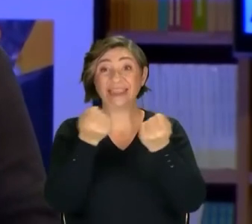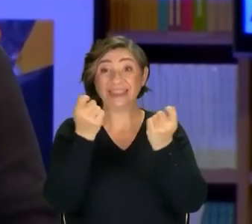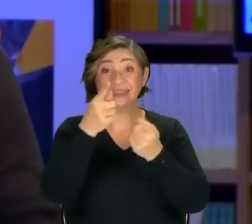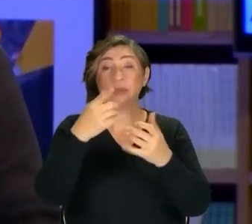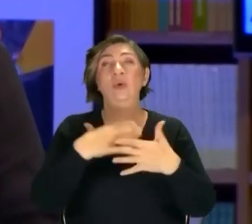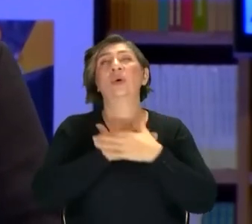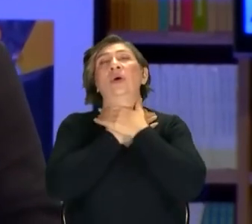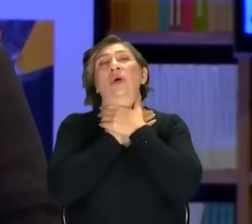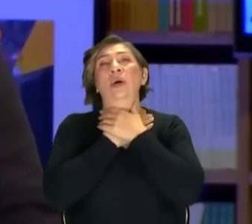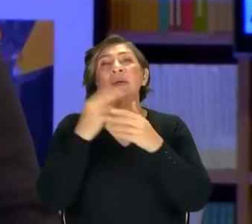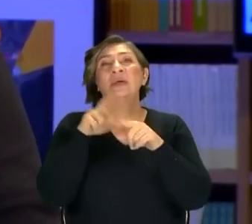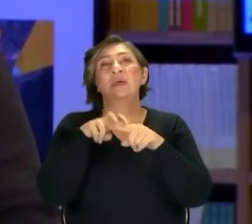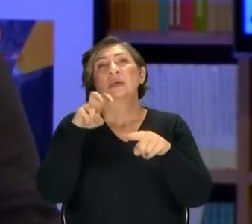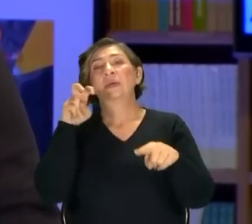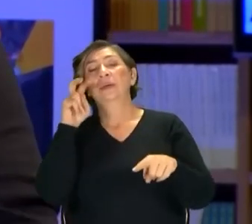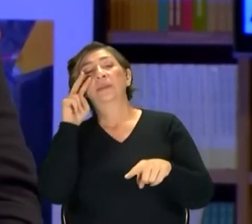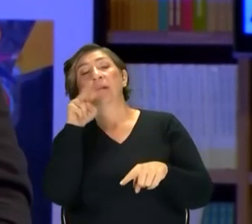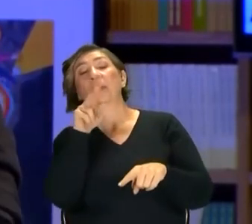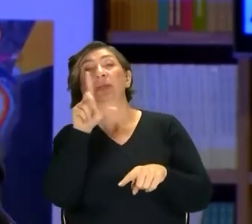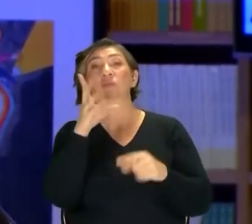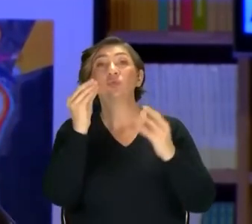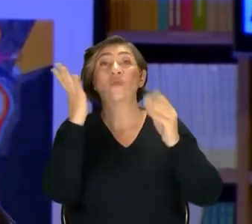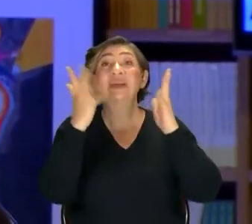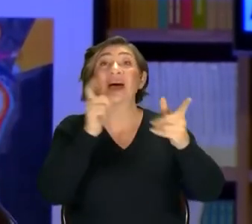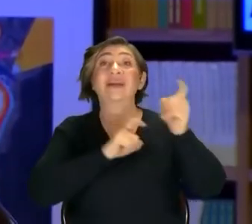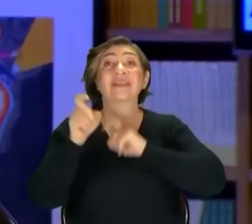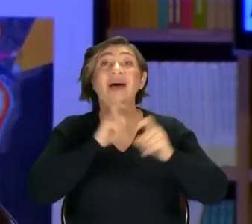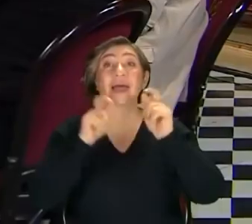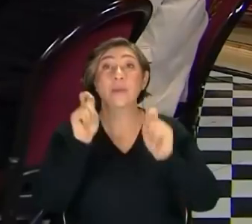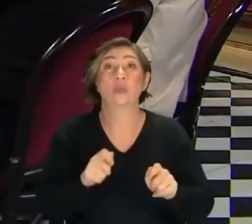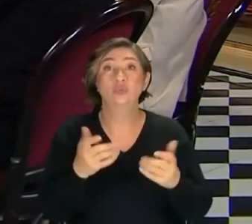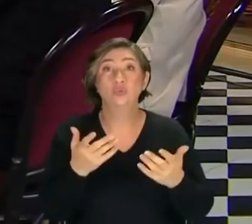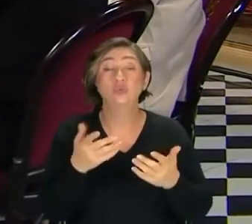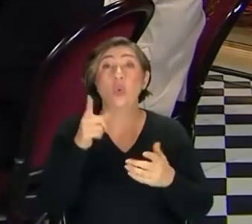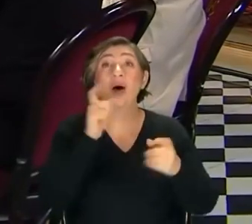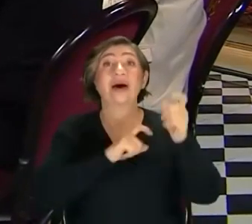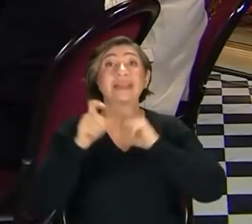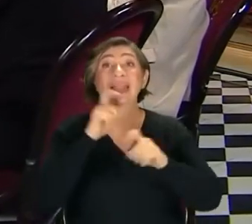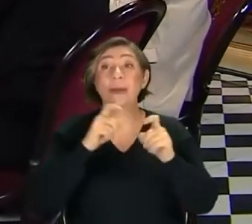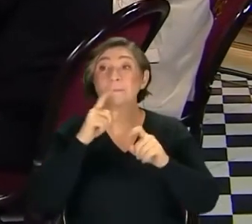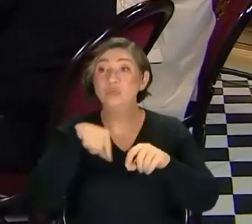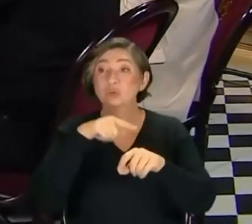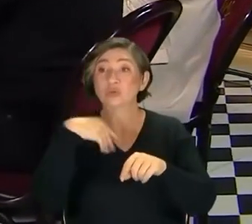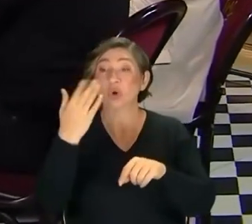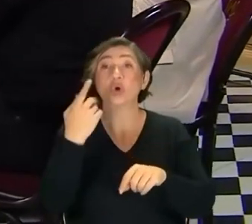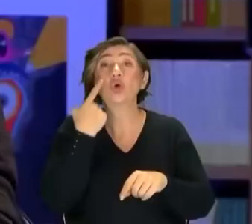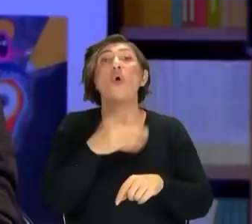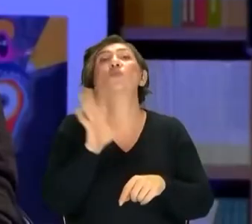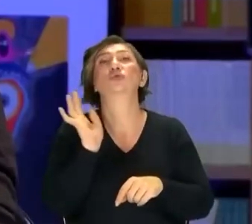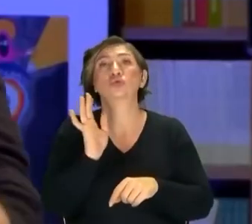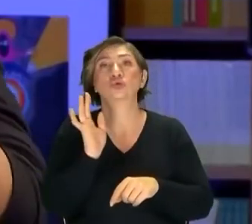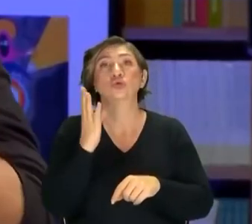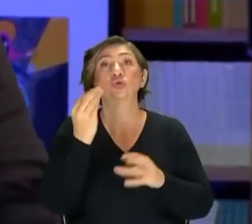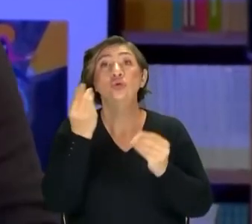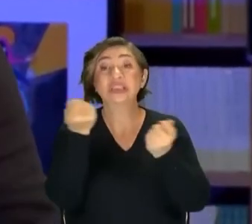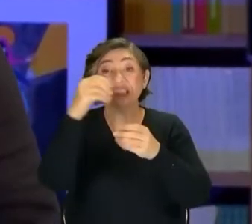seni boğuyor. Bazen kenara çekip bakman lazım. O kadar çok hata da yapıyoruz ki bu işleri yaparken. O hataları mesela bir süre sonra görmüyorsun yani.